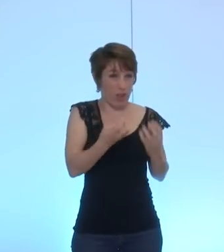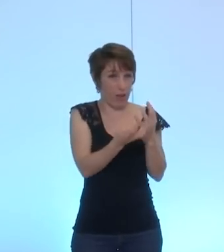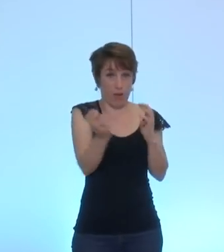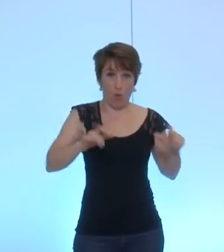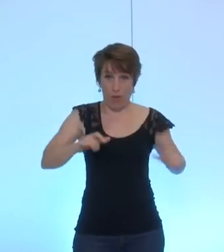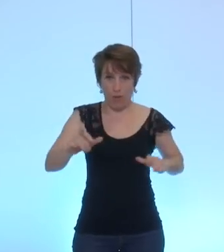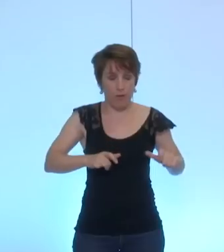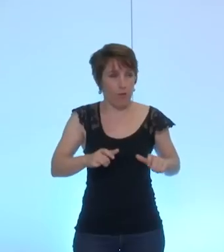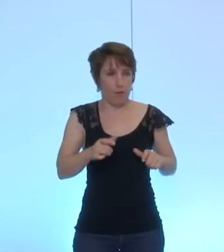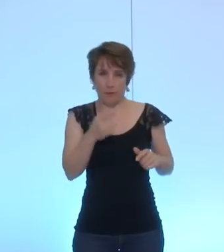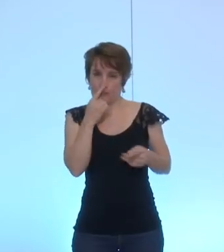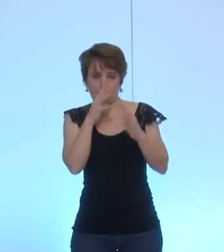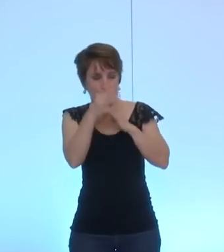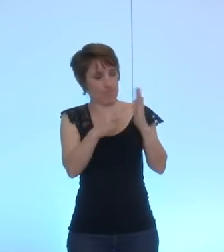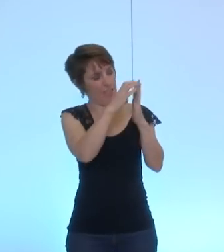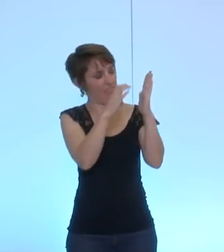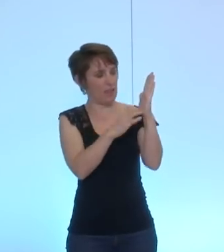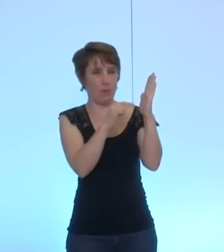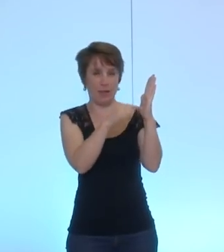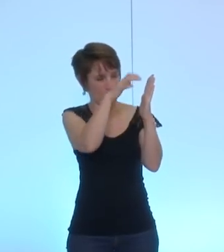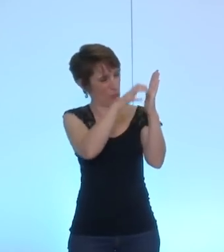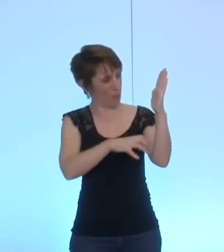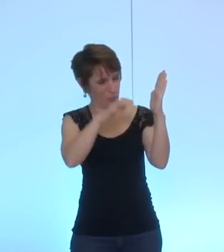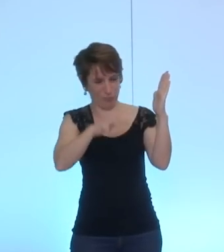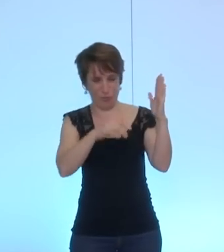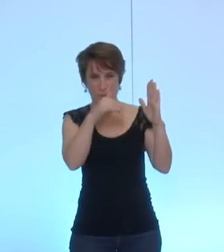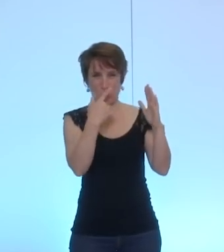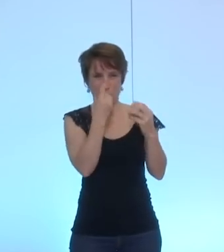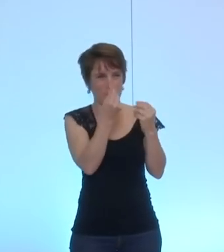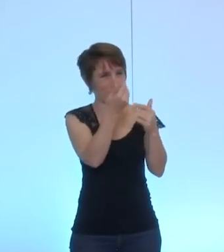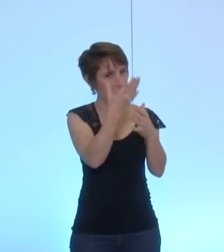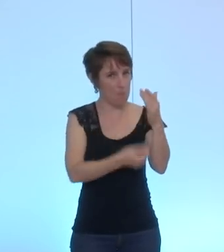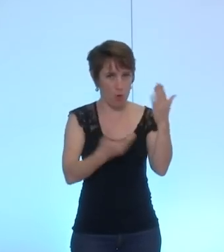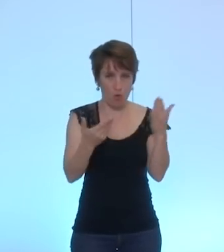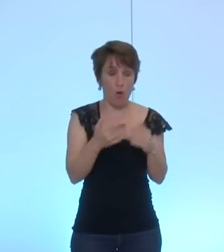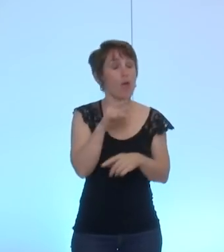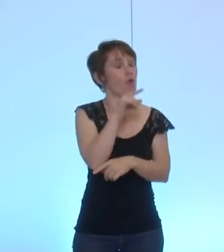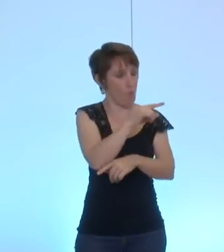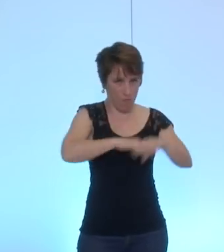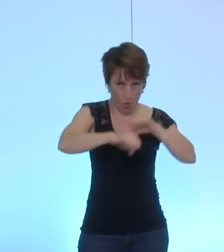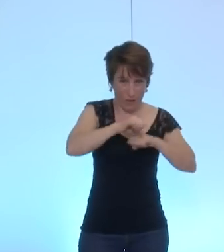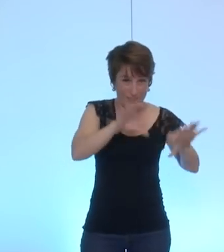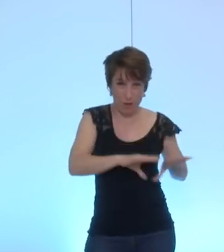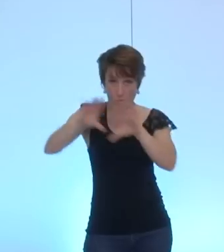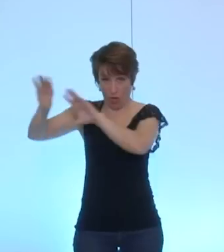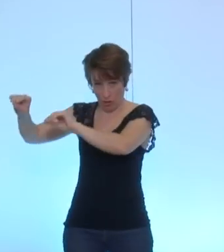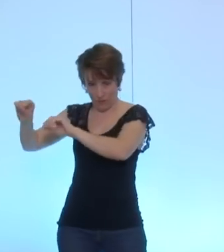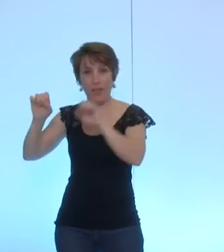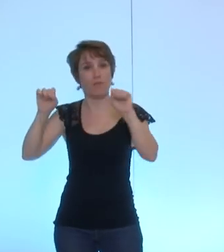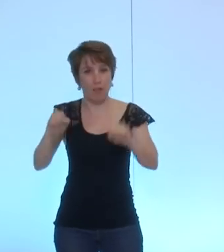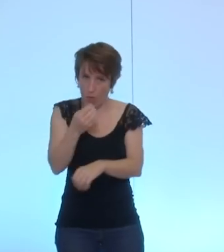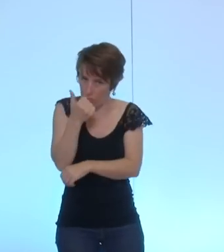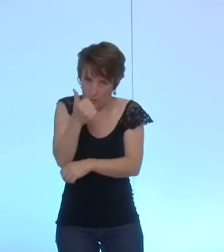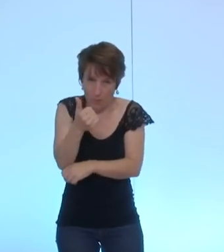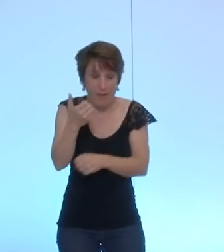cette délibération, et c'est cela que nous avons voulu dire, c'est qu'au-delà du transfert que vous organisez, très bien, il aurait été souhaitable que